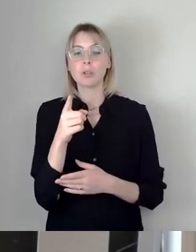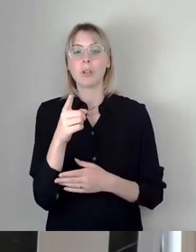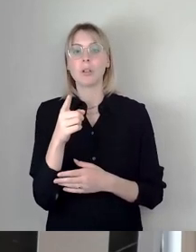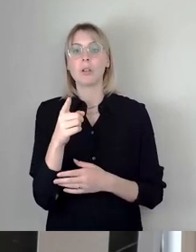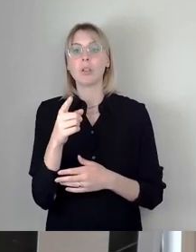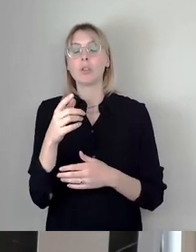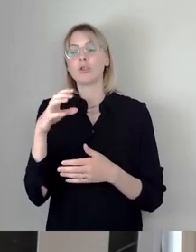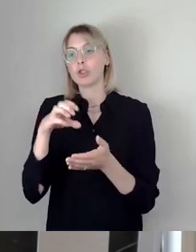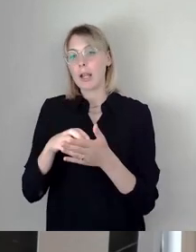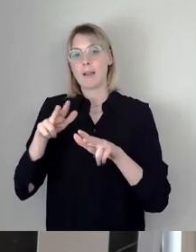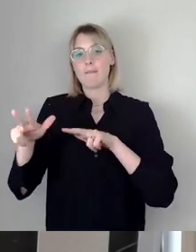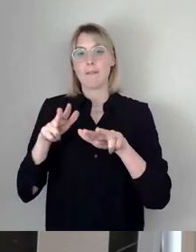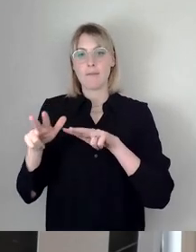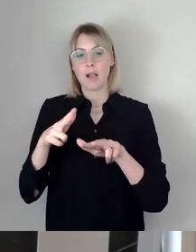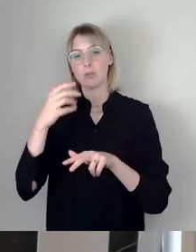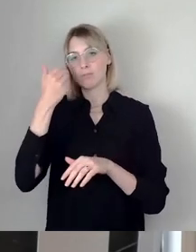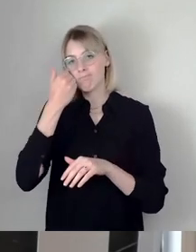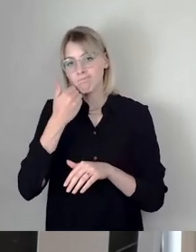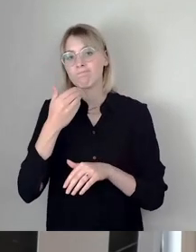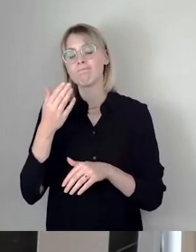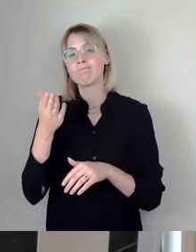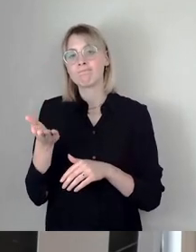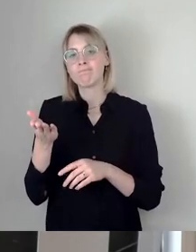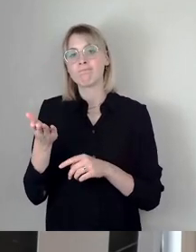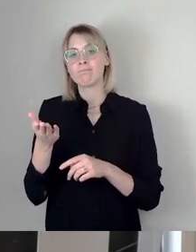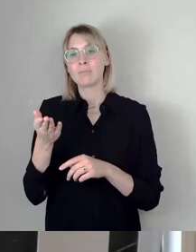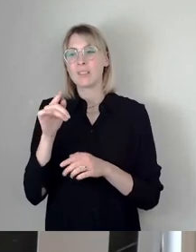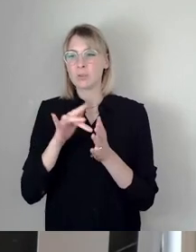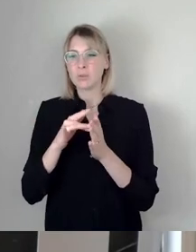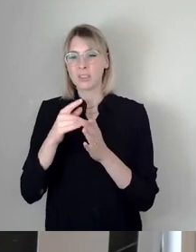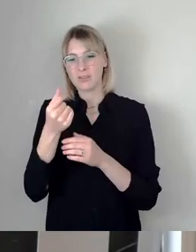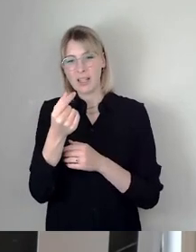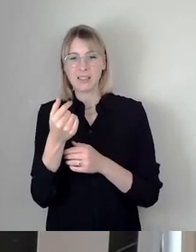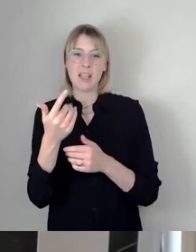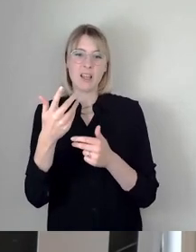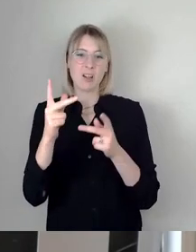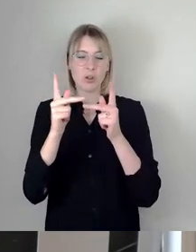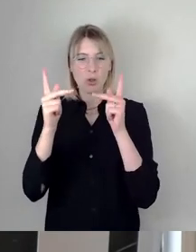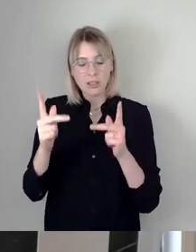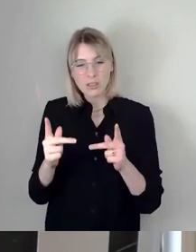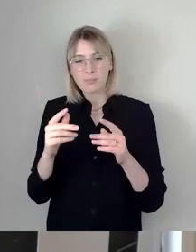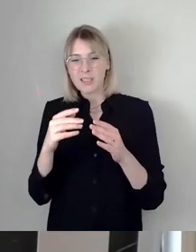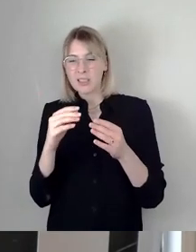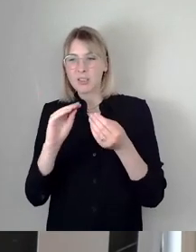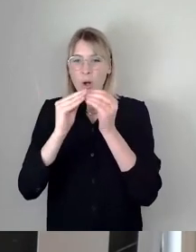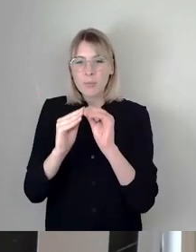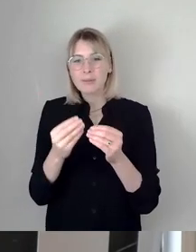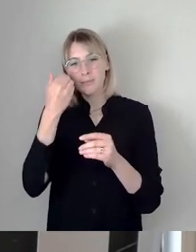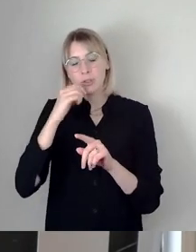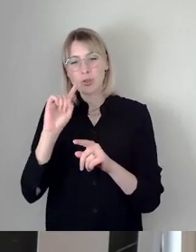mit Blick auf das doch etwas komplexere Finanzierungskonstrukt nochmal eingegangen wird,